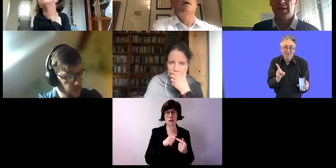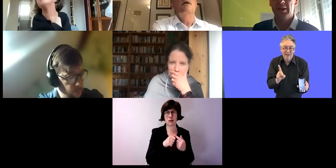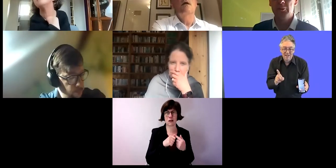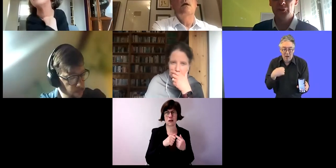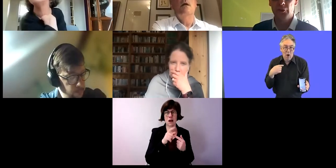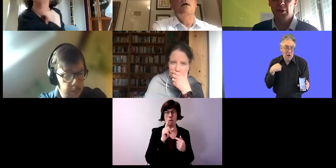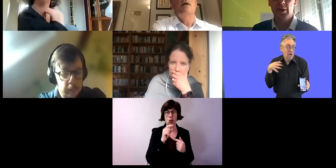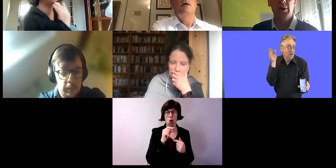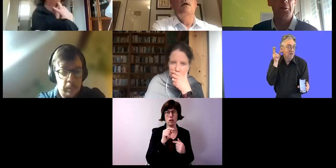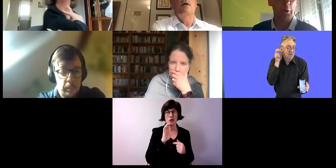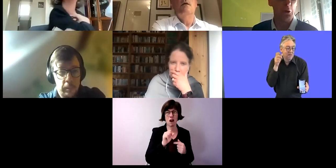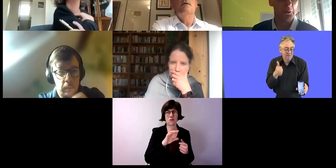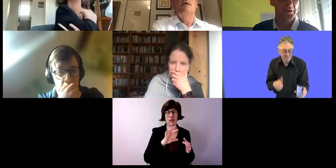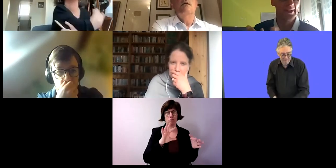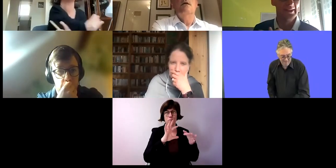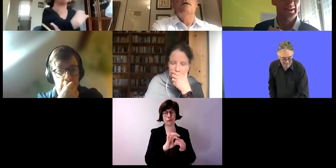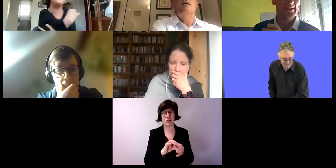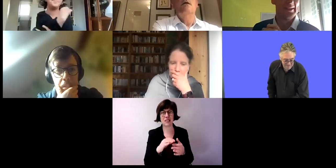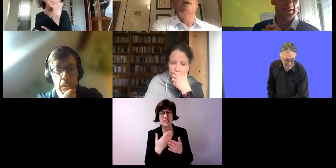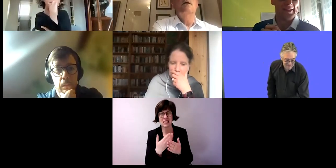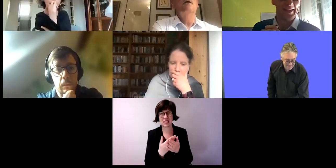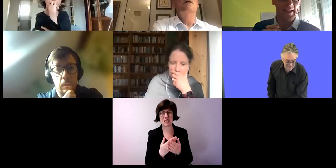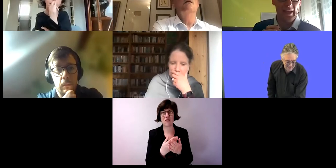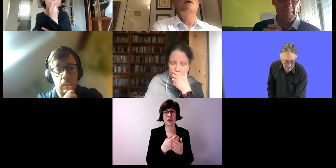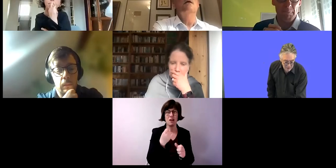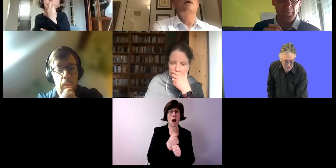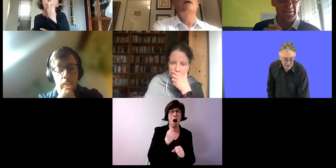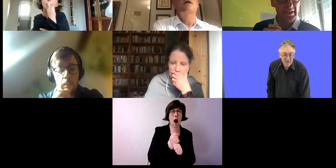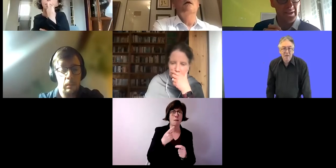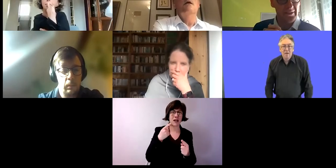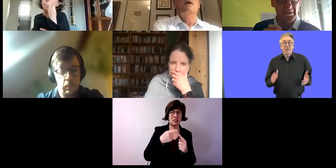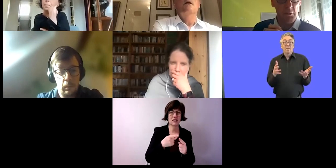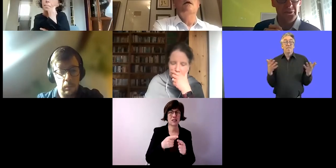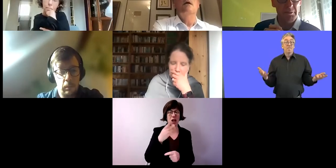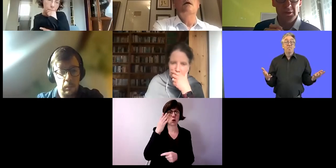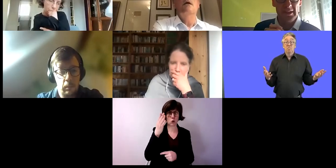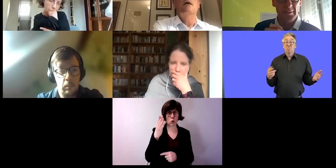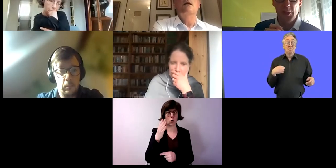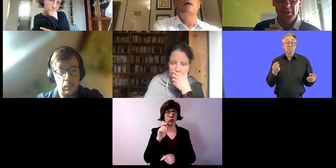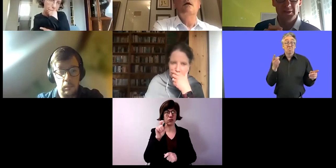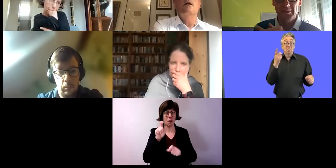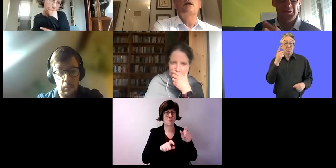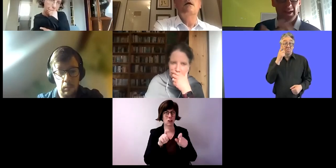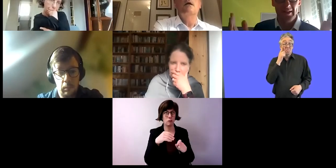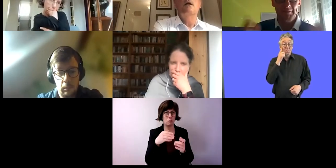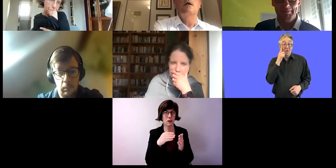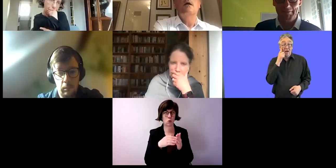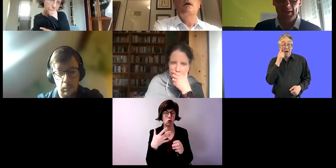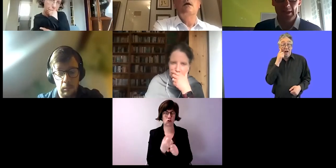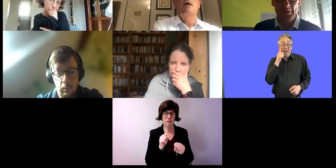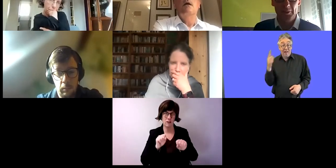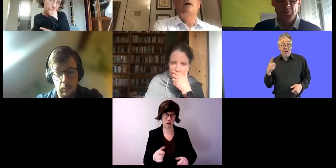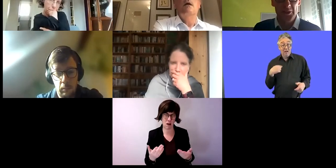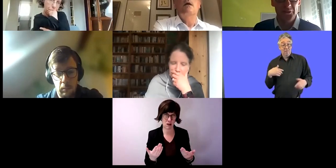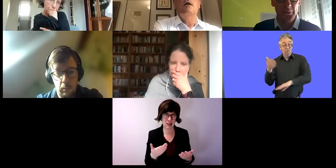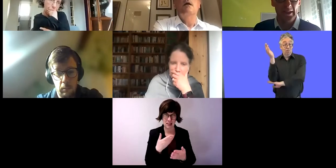überwunden werden kann, dass man so trotzdem seine Arbeitsziele in der Zukunft durch eine entsprechende Beschäftigung erreichen kann. Das ist